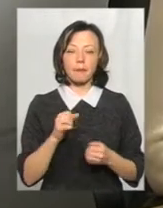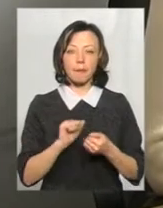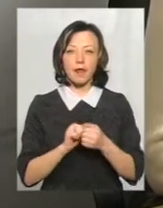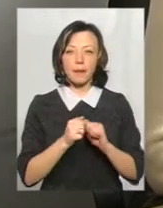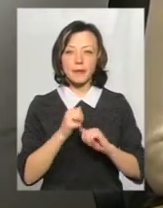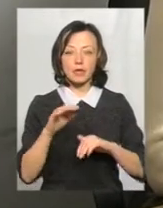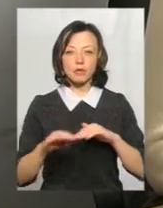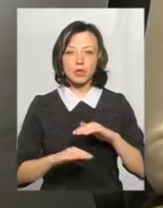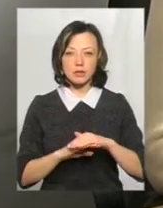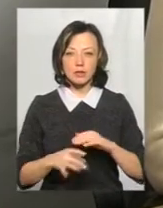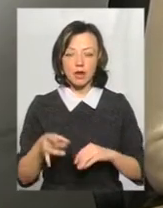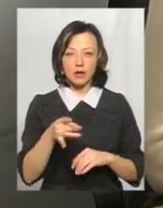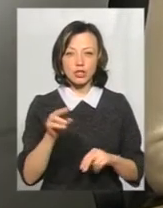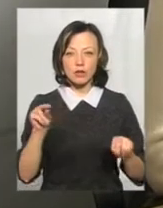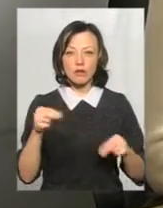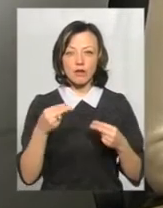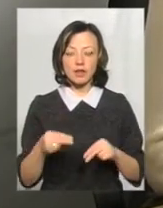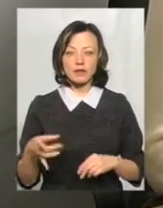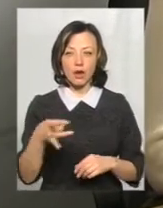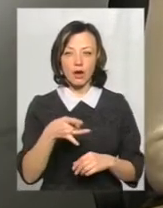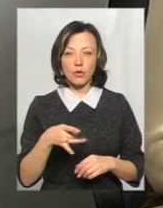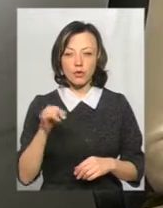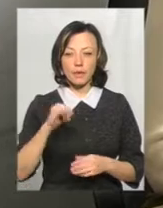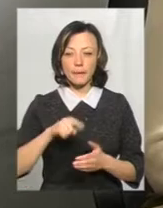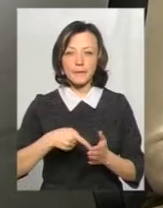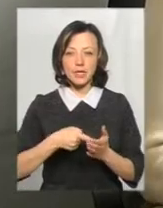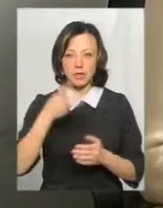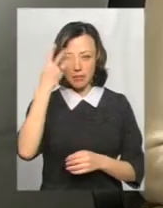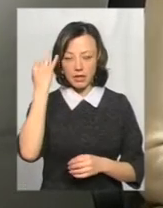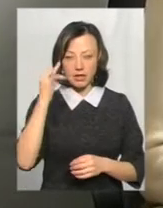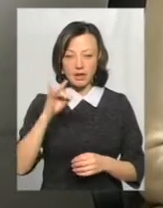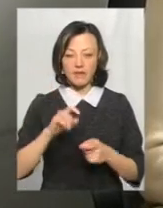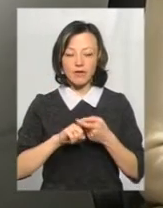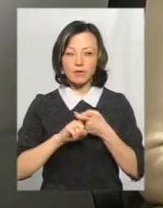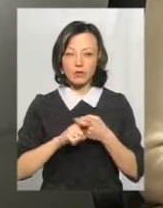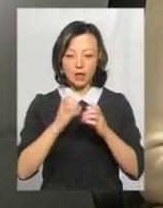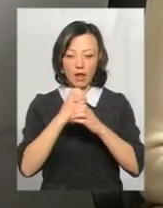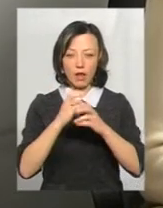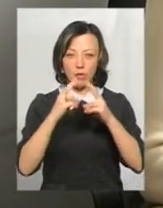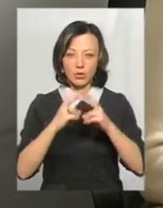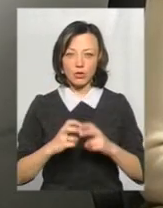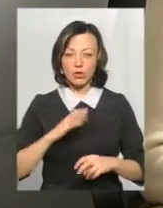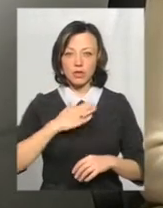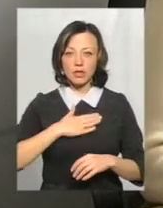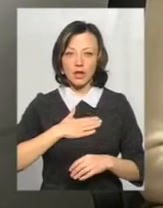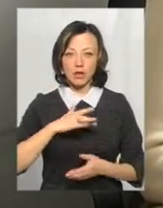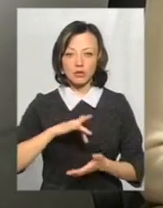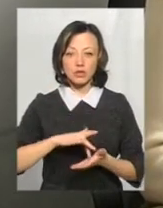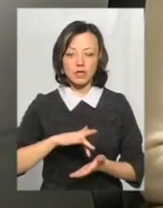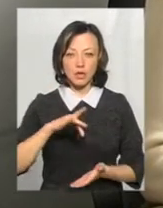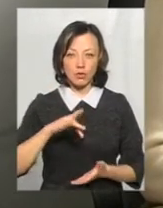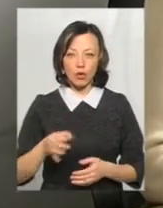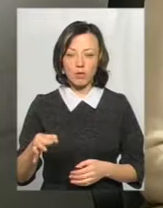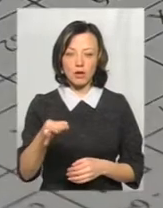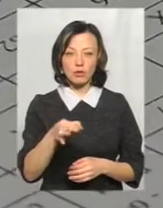Кам'янець-Подільський район, Чемеровецький район і місто Хмельницький. Вірусологічною лабораторією нашого лабораторного центру